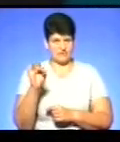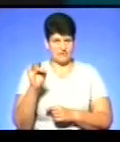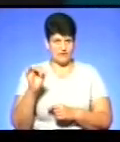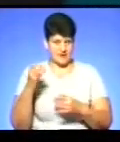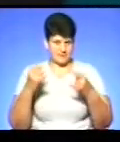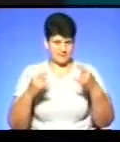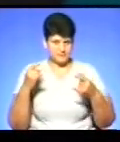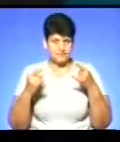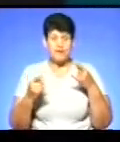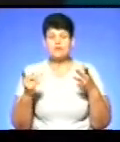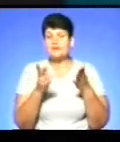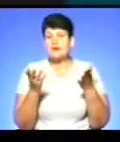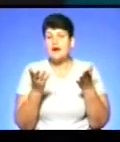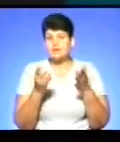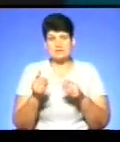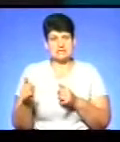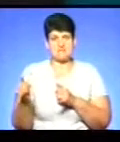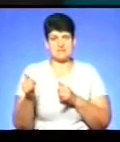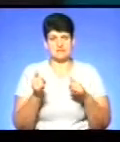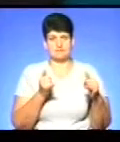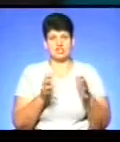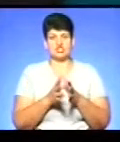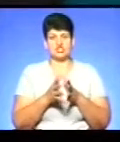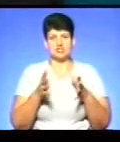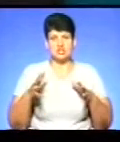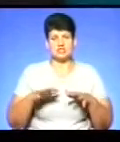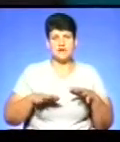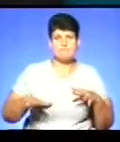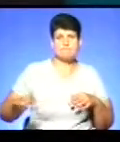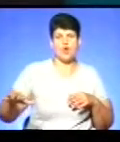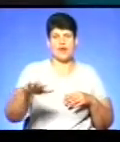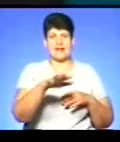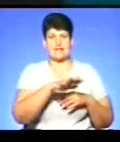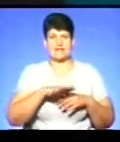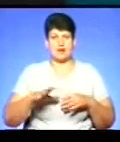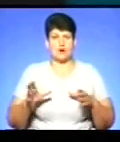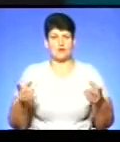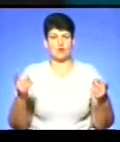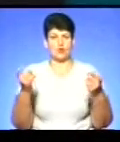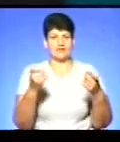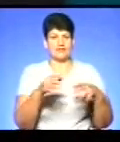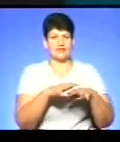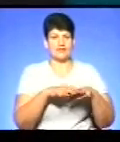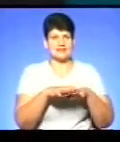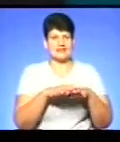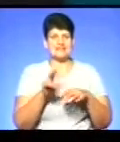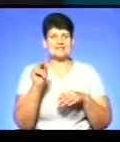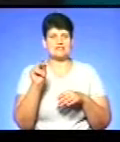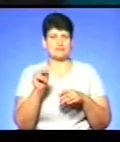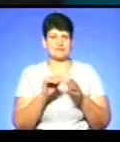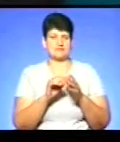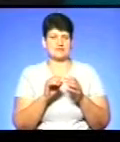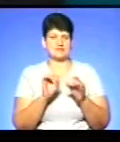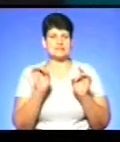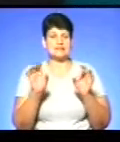все таки якось забезпечити шерше покриття території і охоплення населення саме цифровим сигналом. Причини